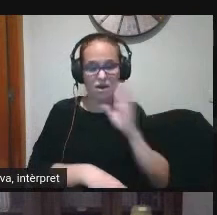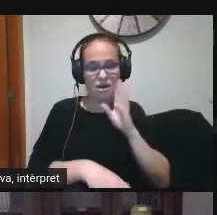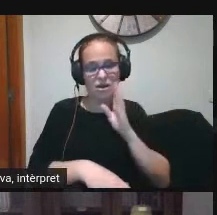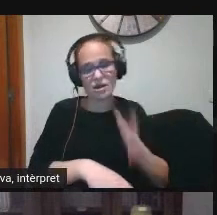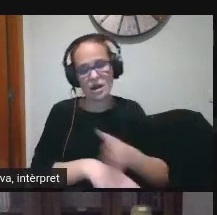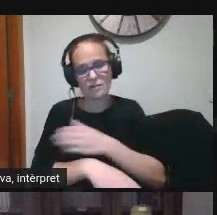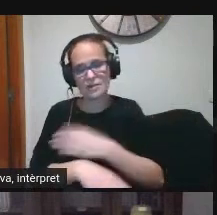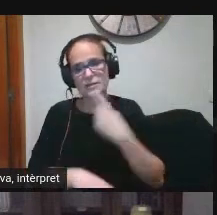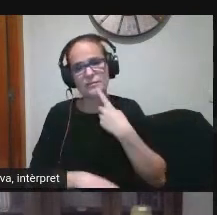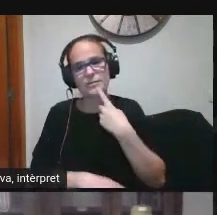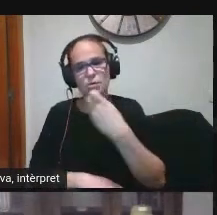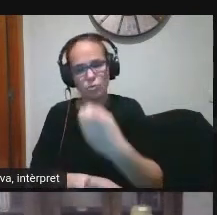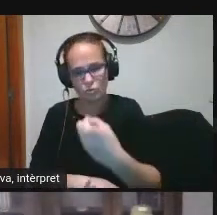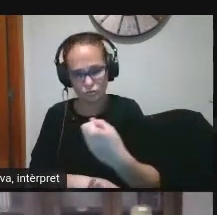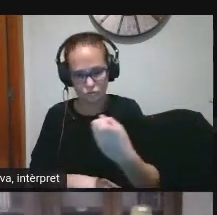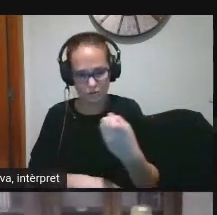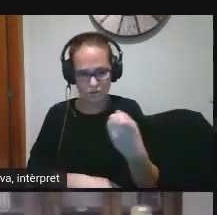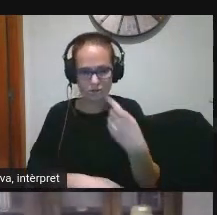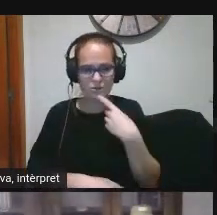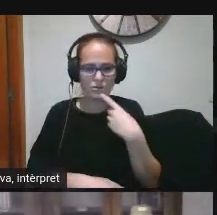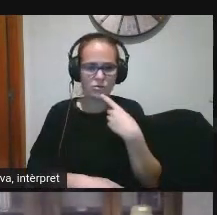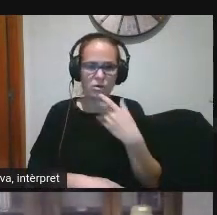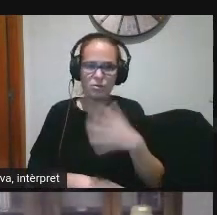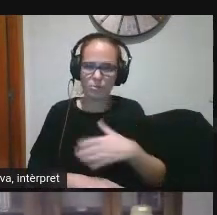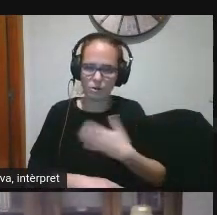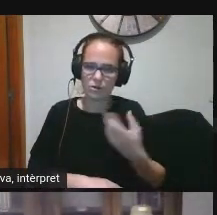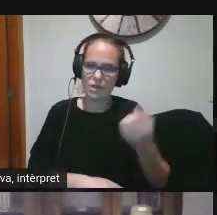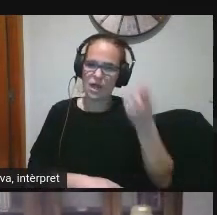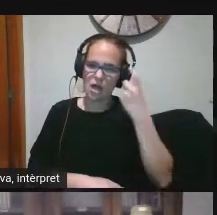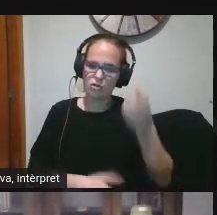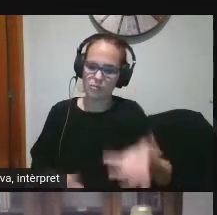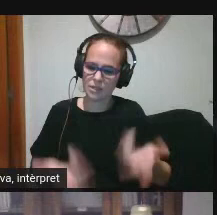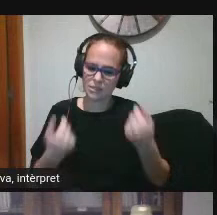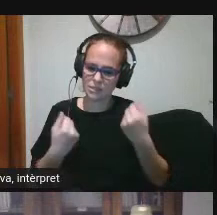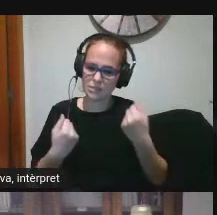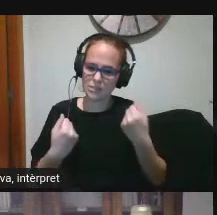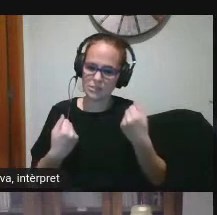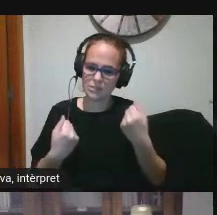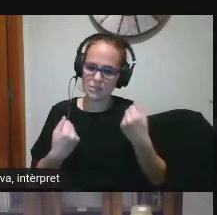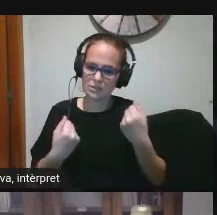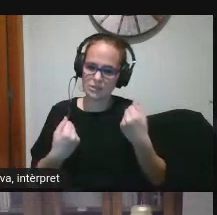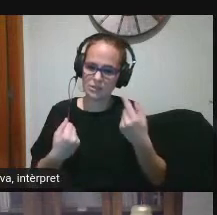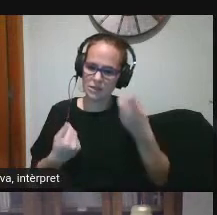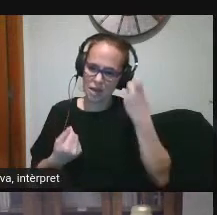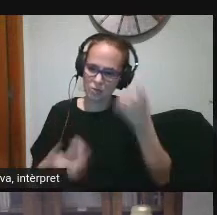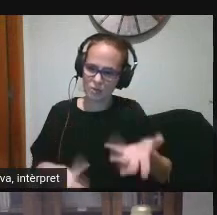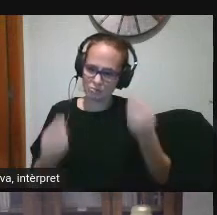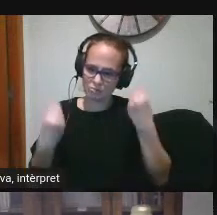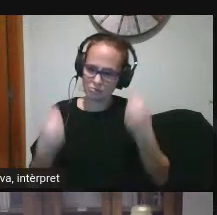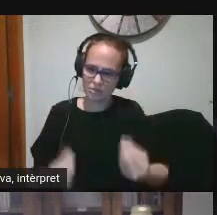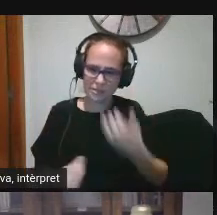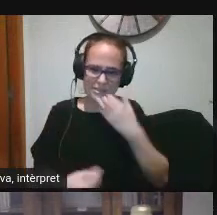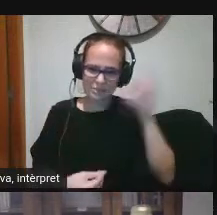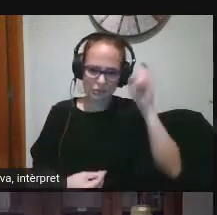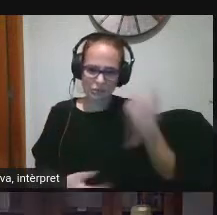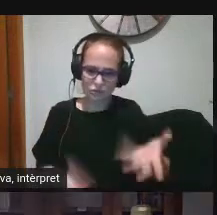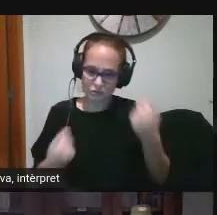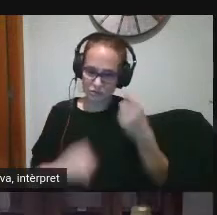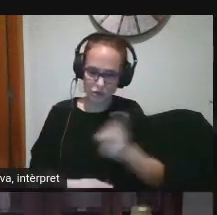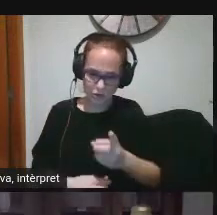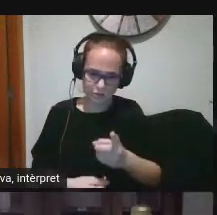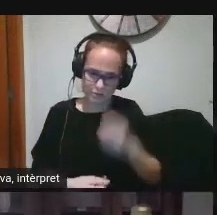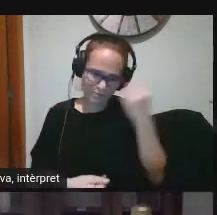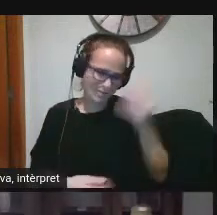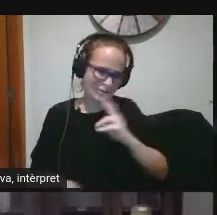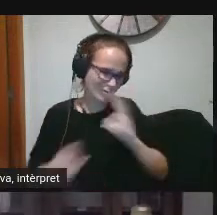competents i alumnes digitalment competents si els docents no ho són jo crec que la resposta és molt